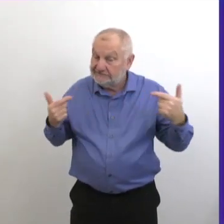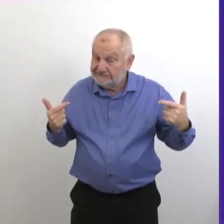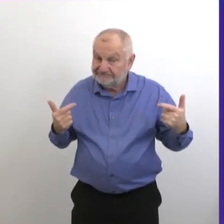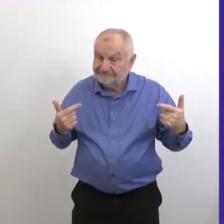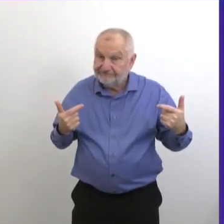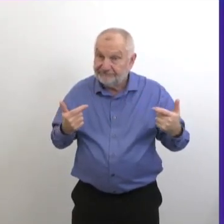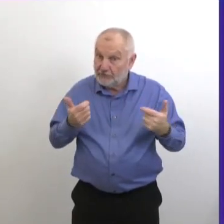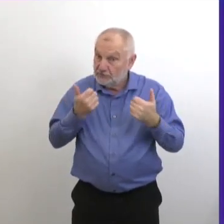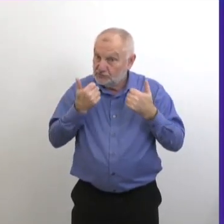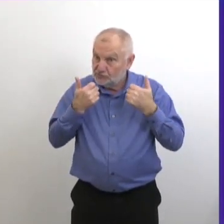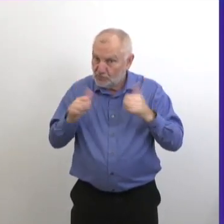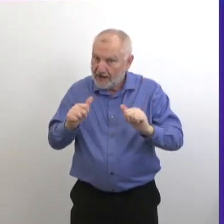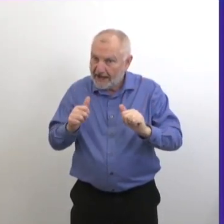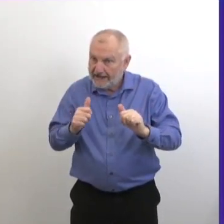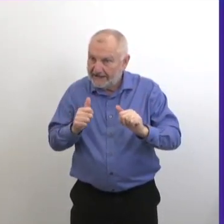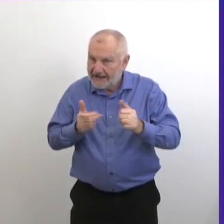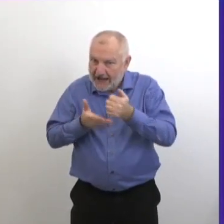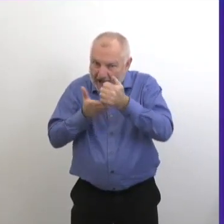pour aider